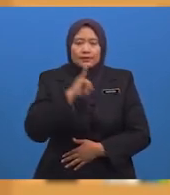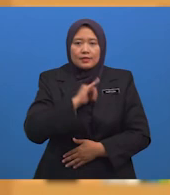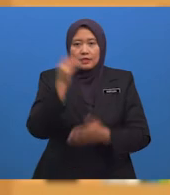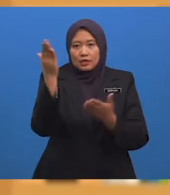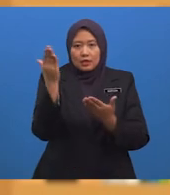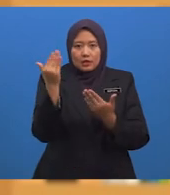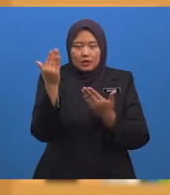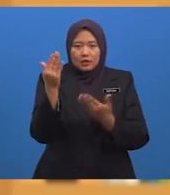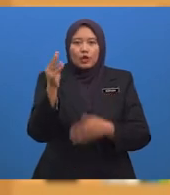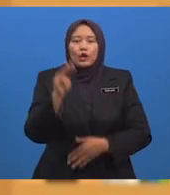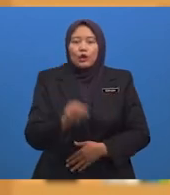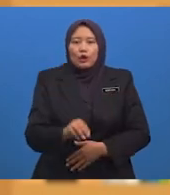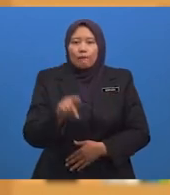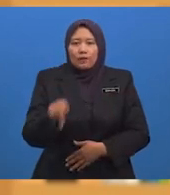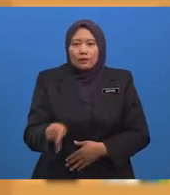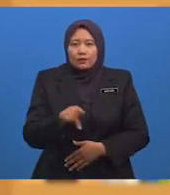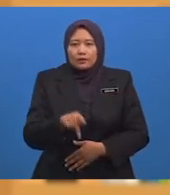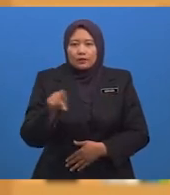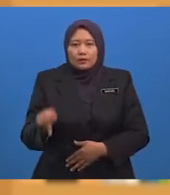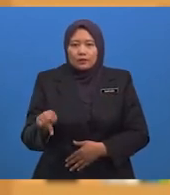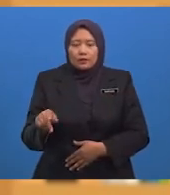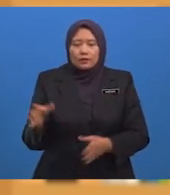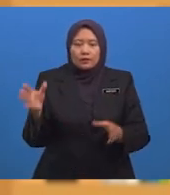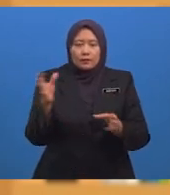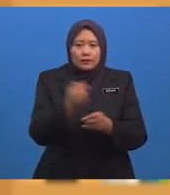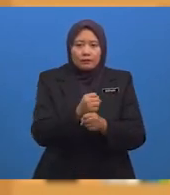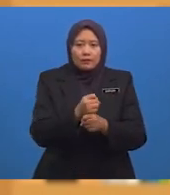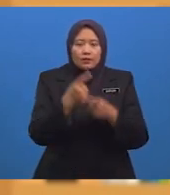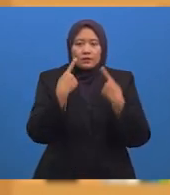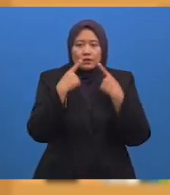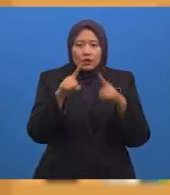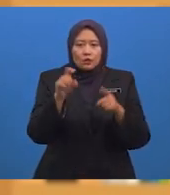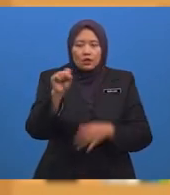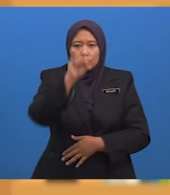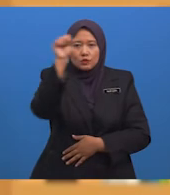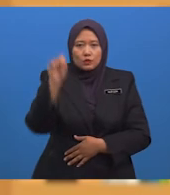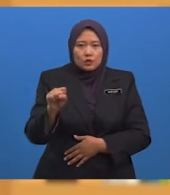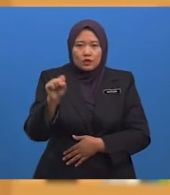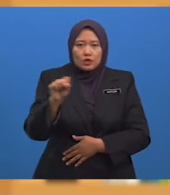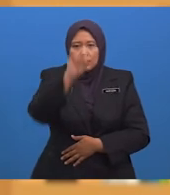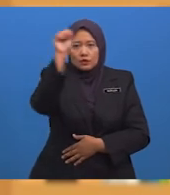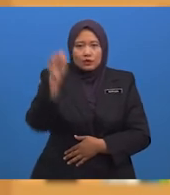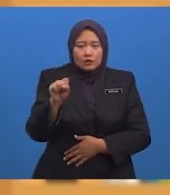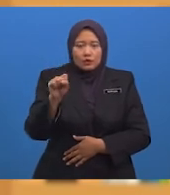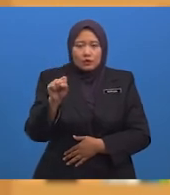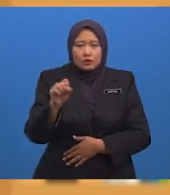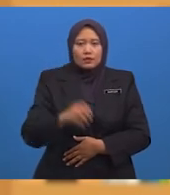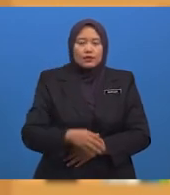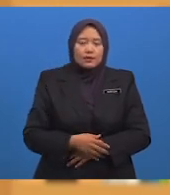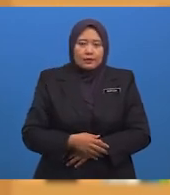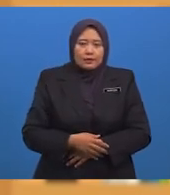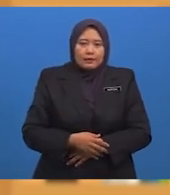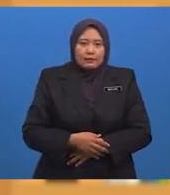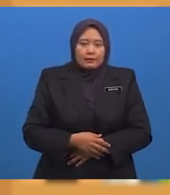Para Pelajar Akan Dapat Menjawab Soalan-soalan Peperisaan Sejarah STPM